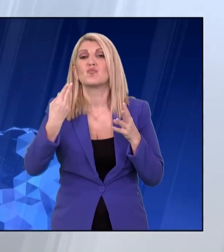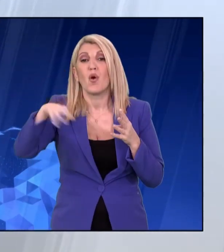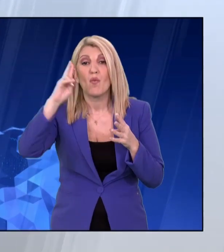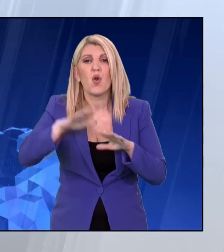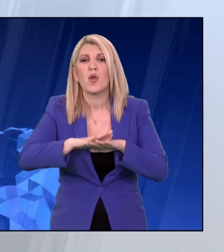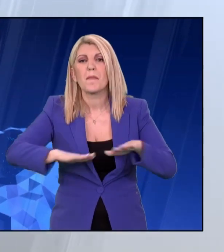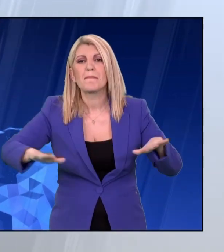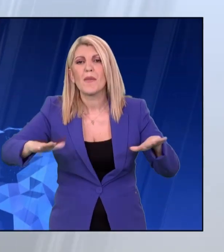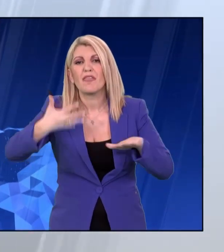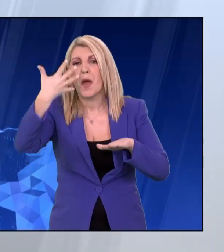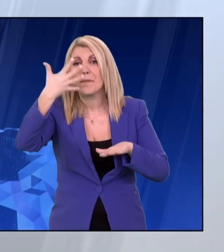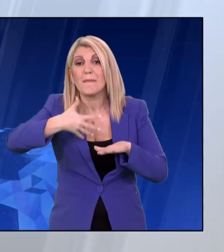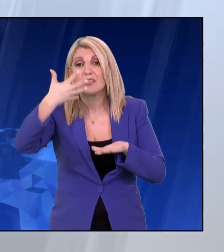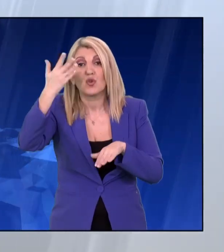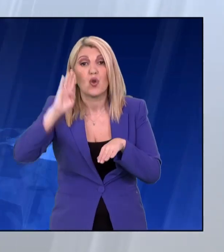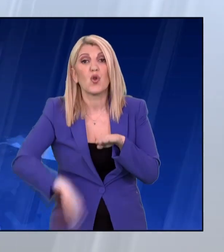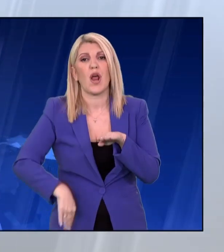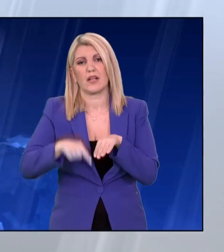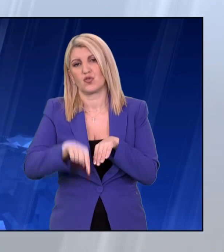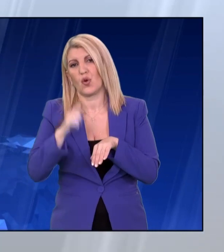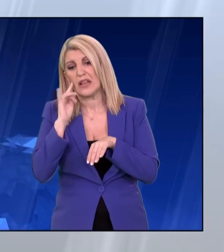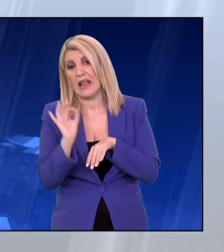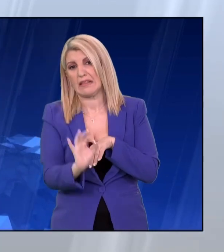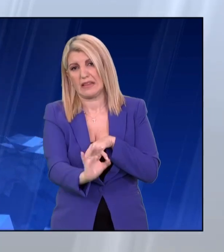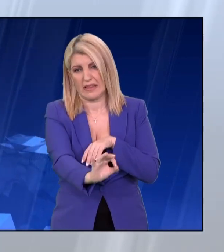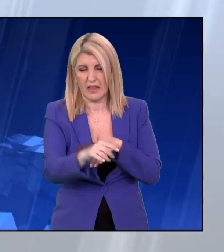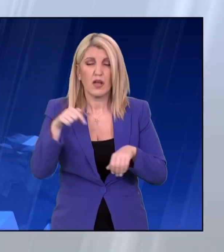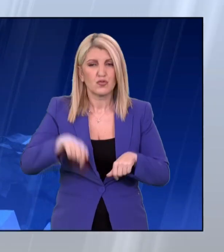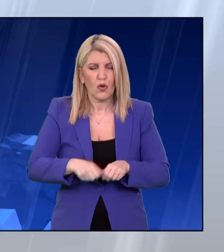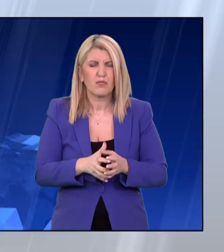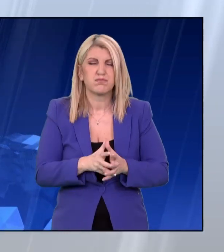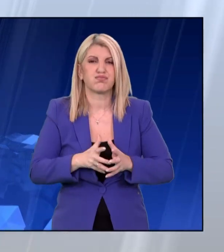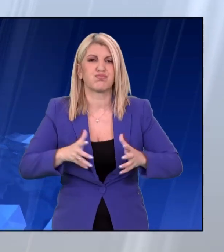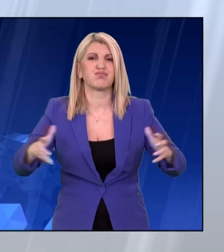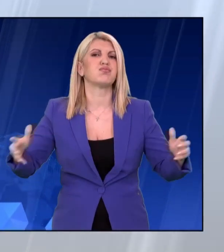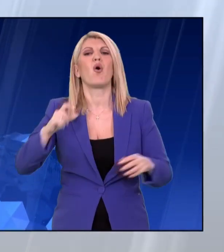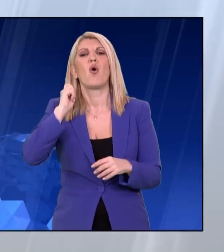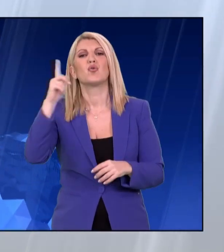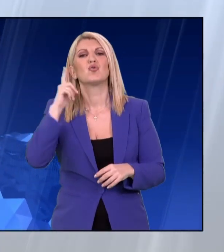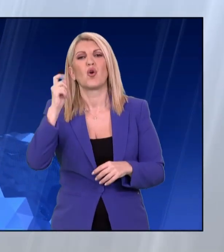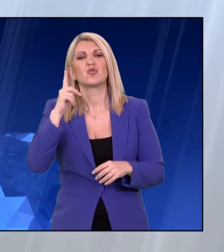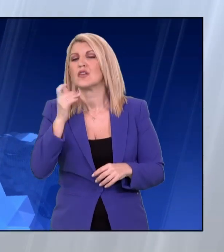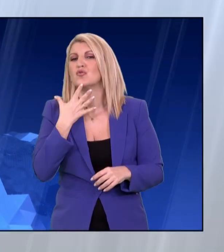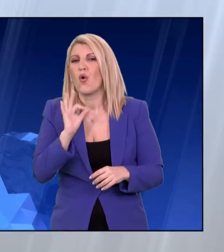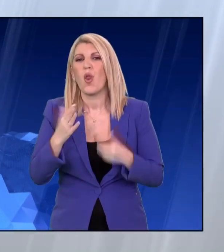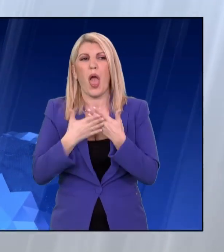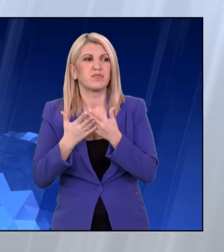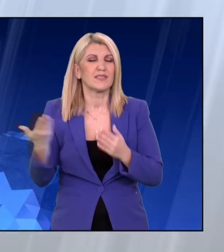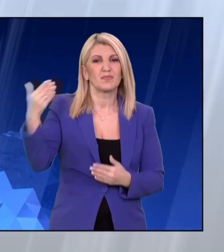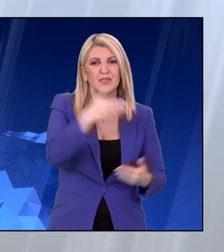αλλιώς σε έξαρση το χειμώνα και πολύ περισσότερο στη γιορτινή περίοδο όπου λόγω των μετακινήσεων και των